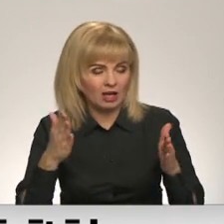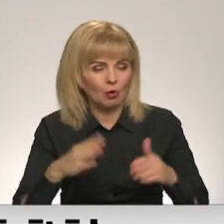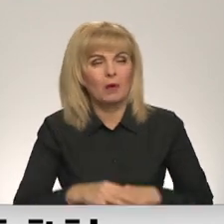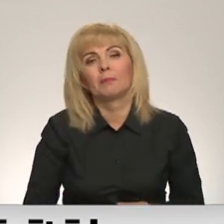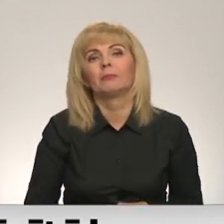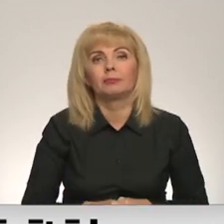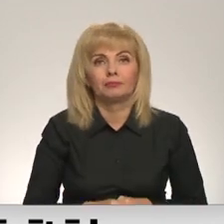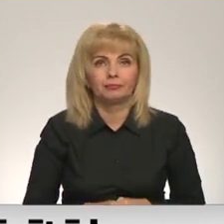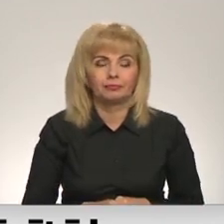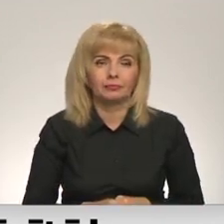Unstretēni Skupčs, Latvijas televīzija.